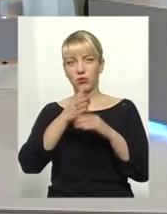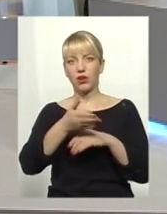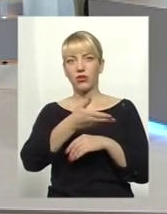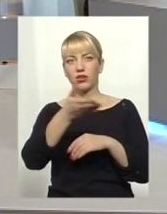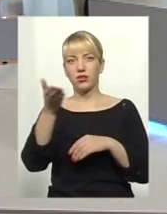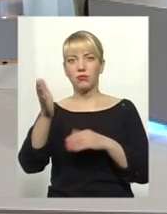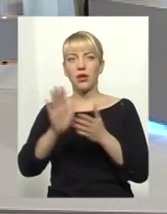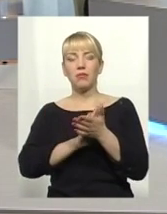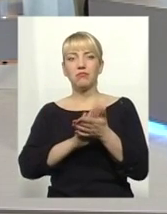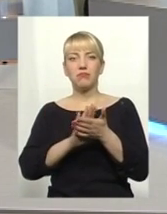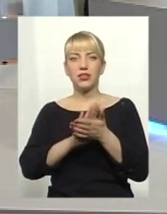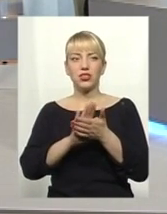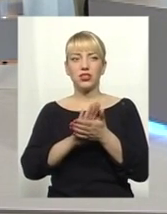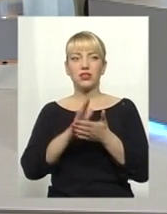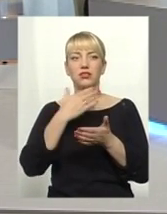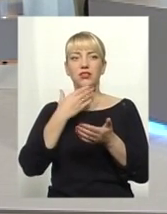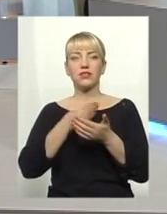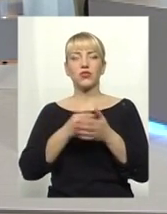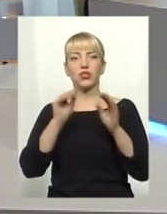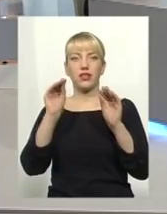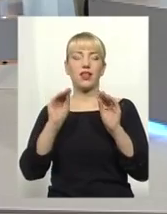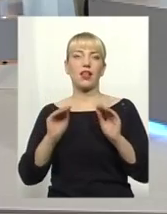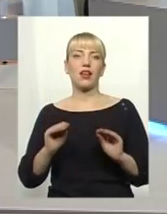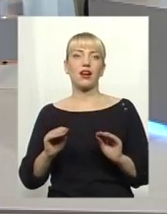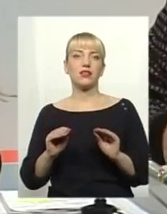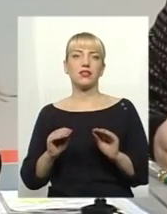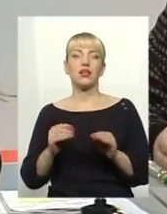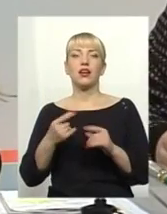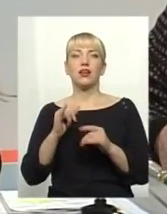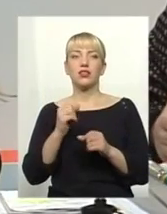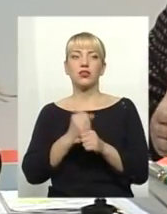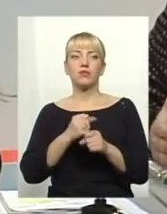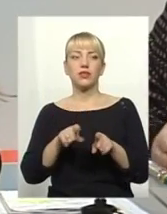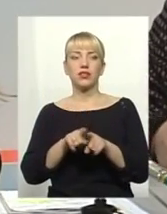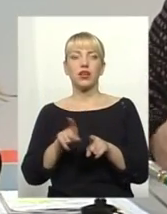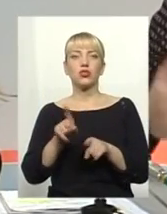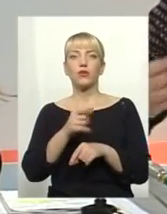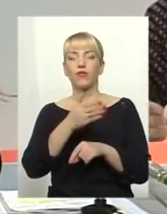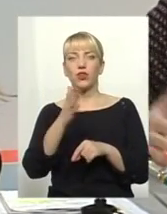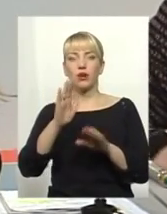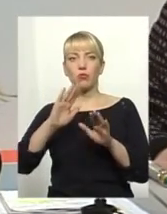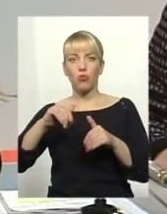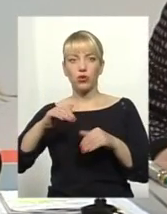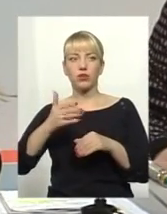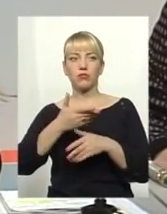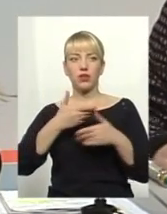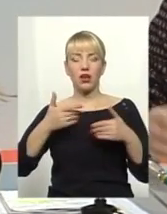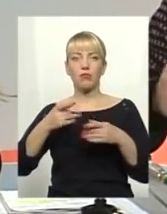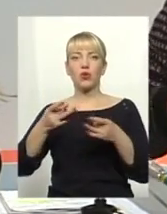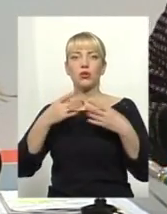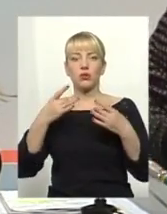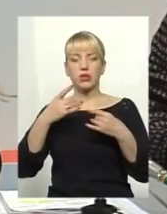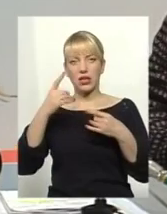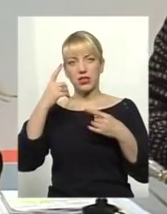підчистити свої декларації. І зробити так, щоб вони потім нам розповідали байки і казки,